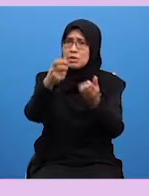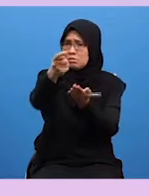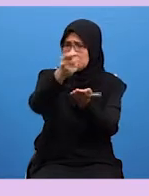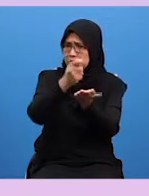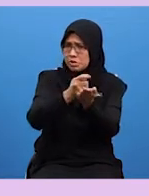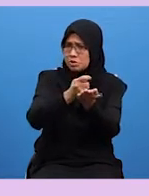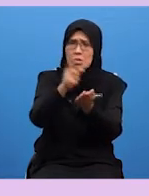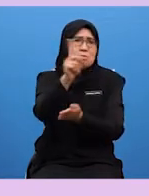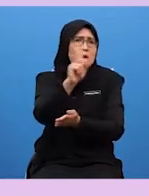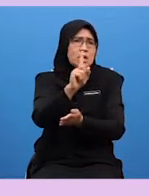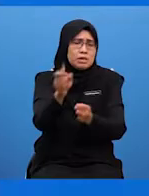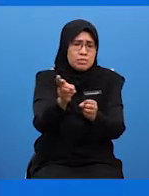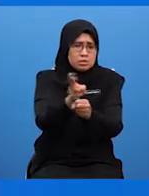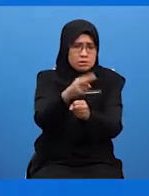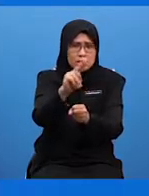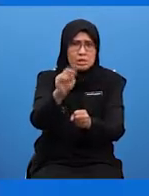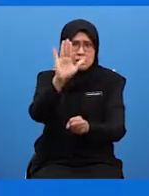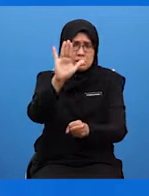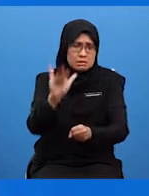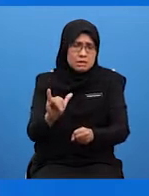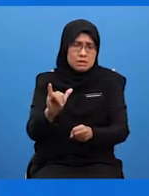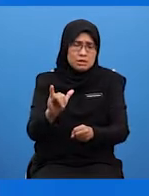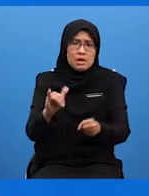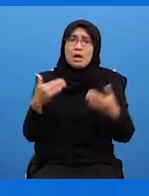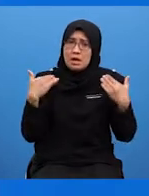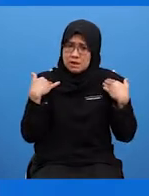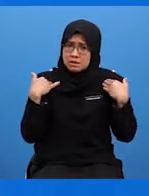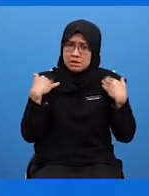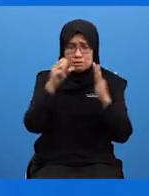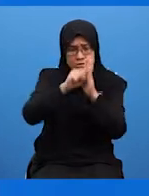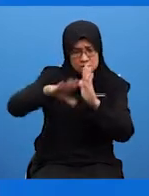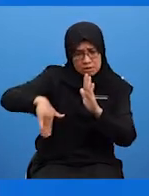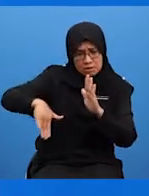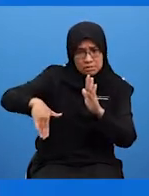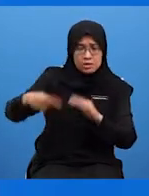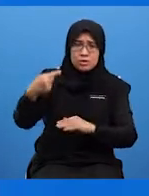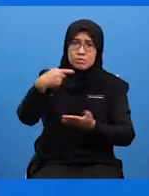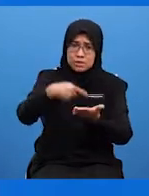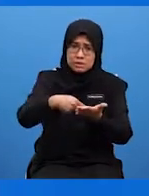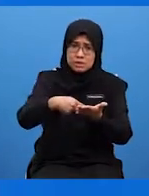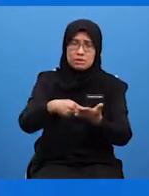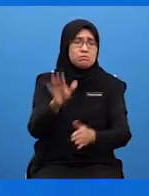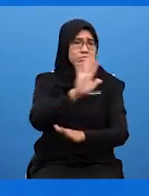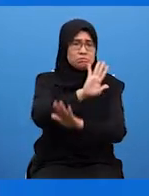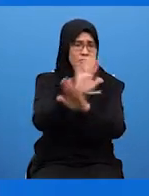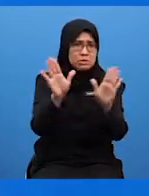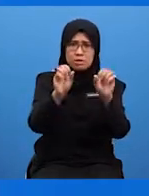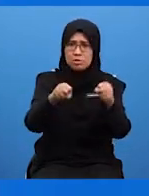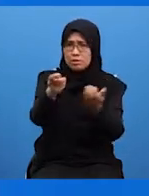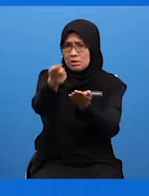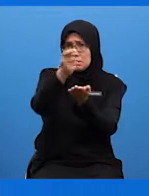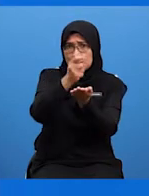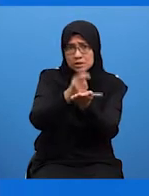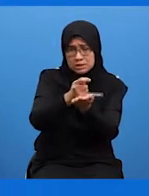dihasilkan sebelum ini Tak boleh, tak boleh, tak boleh cip lah guys Dan melalui